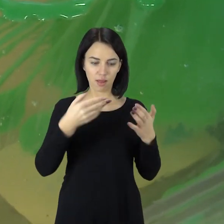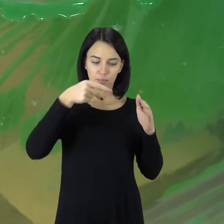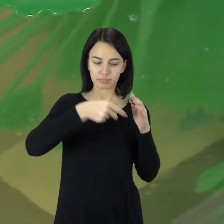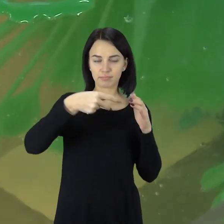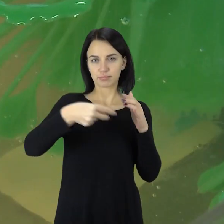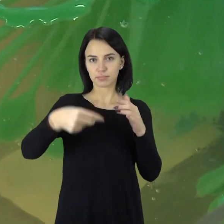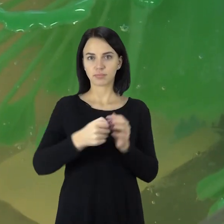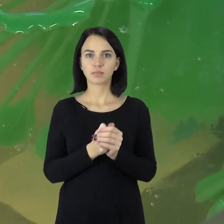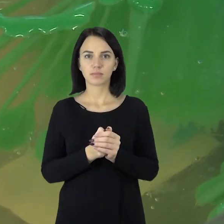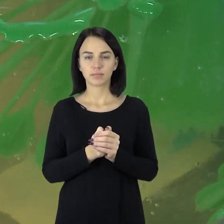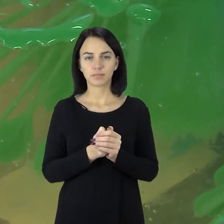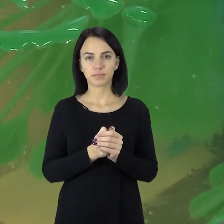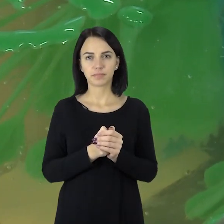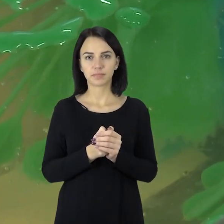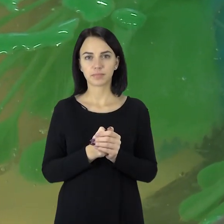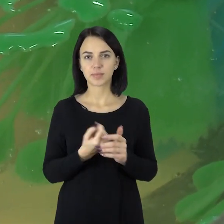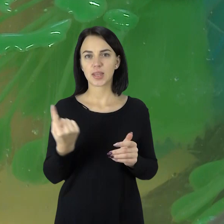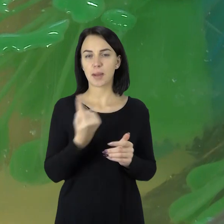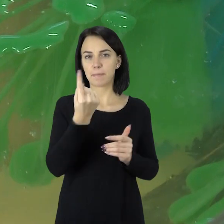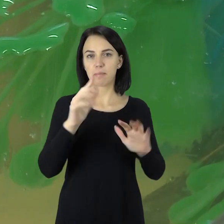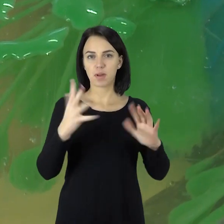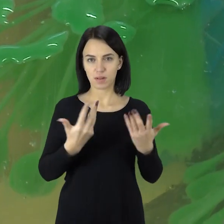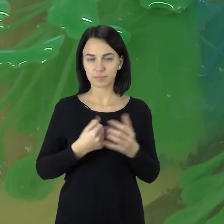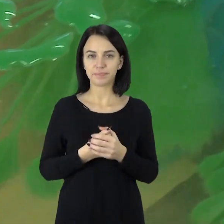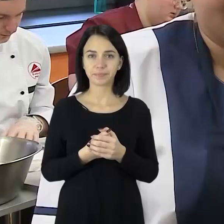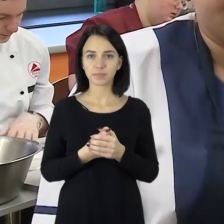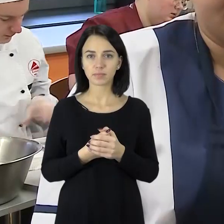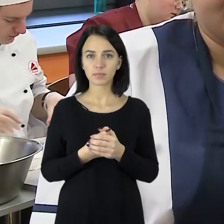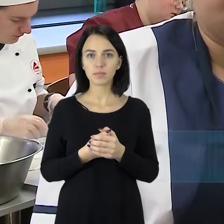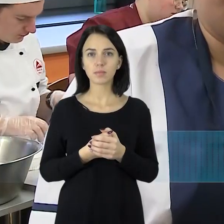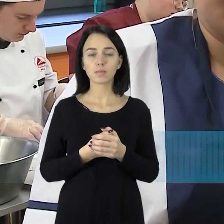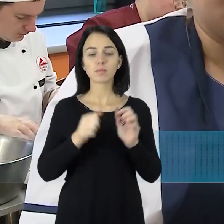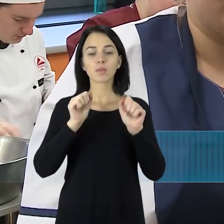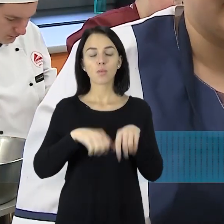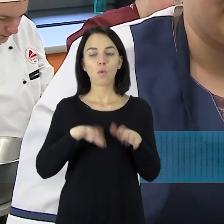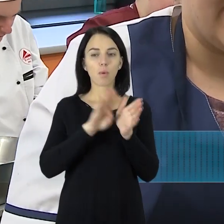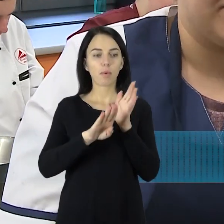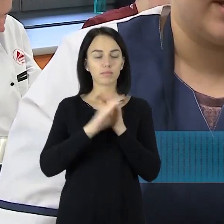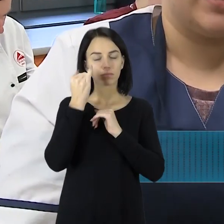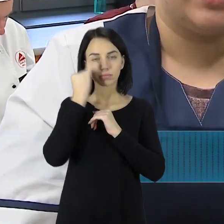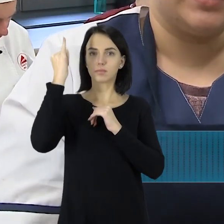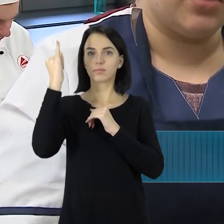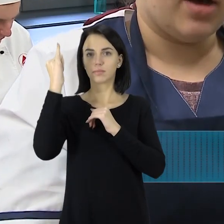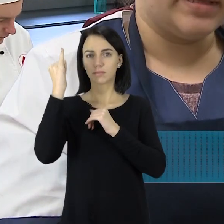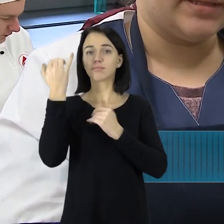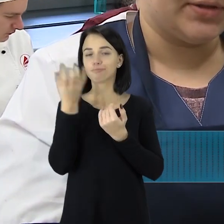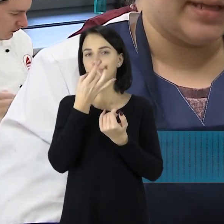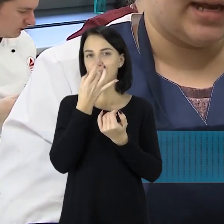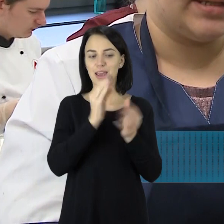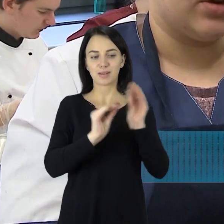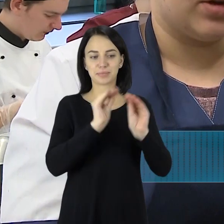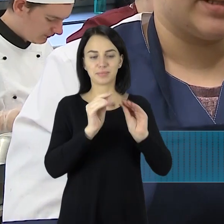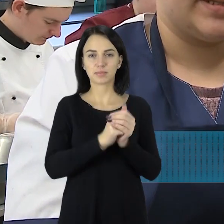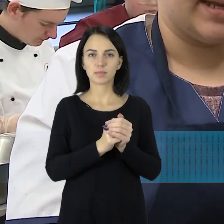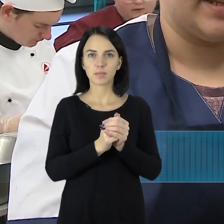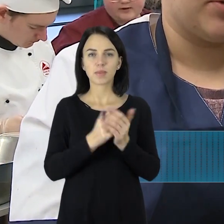priklauso nuo kiekvieno fantazijos. Pirmiausia, šiaip būna, kad tiesiog mintis šauna taip į galvą ir tiesiog gaunasi tos